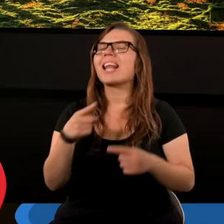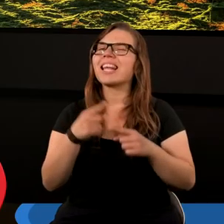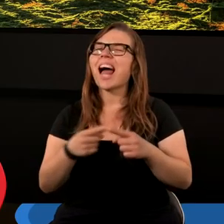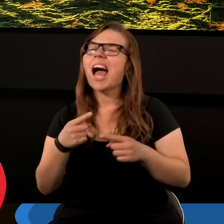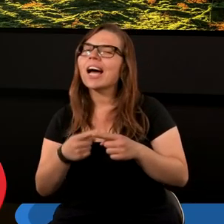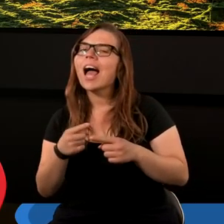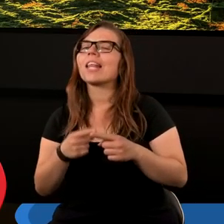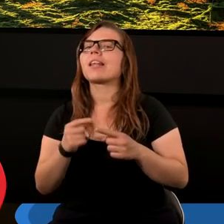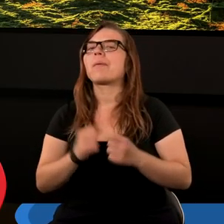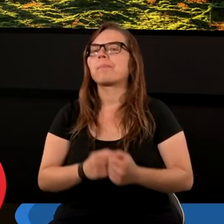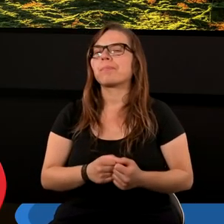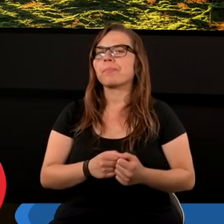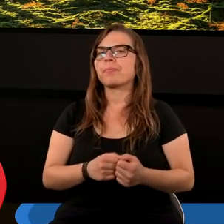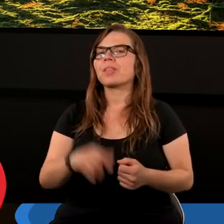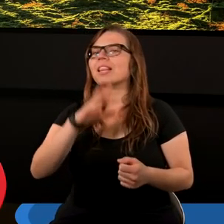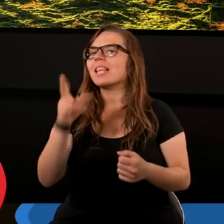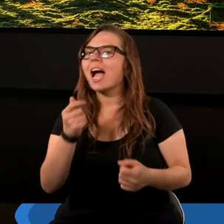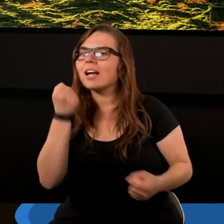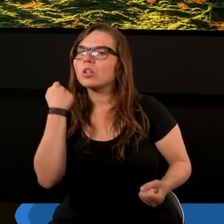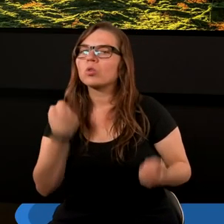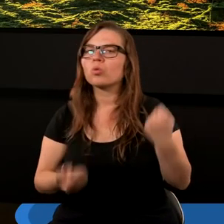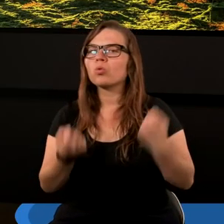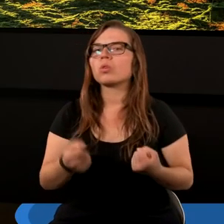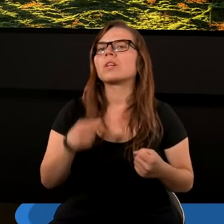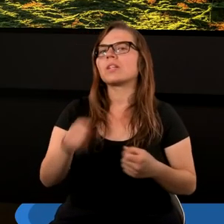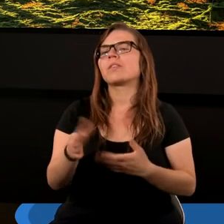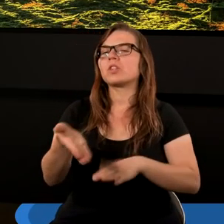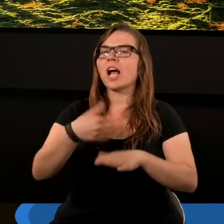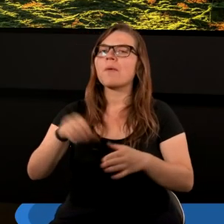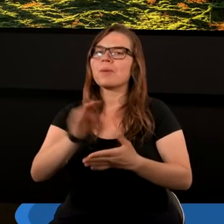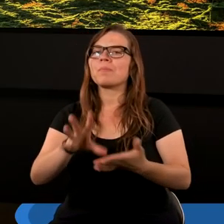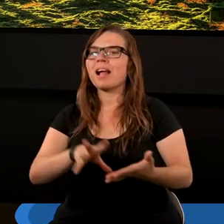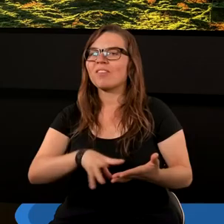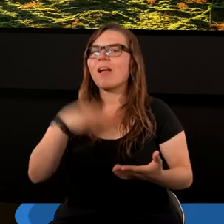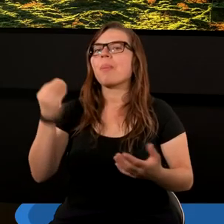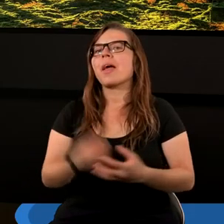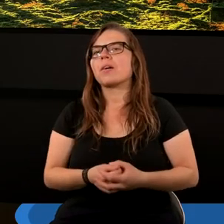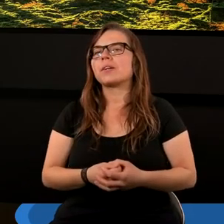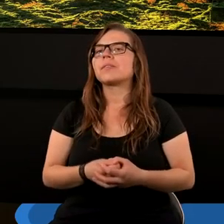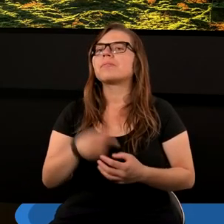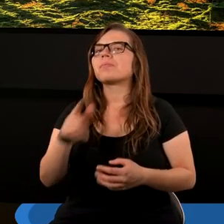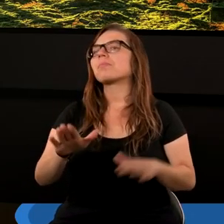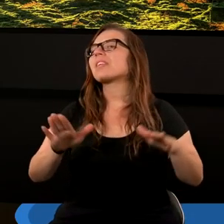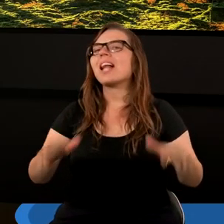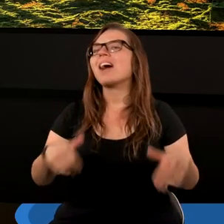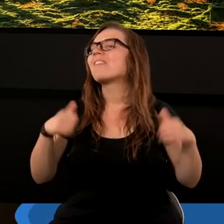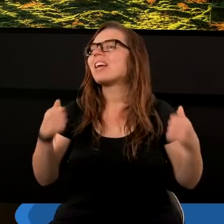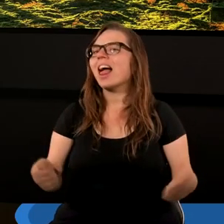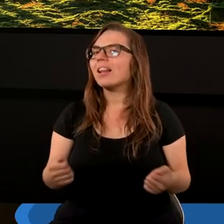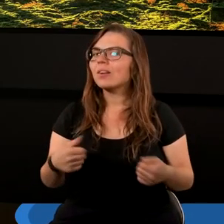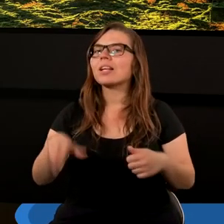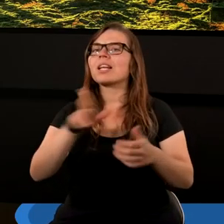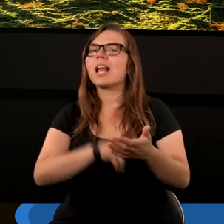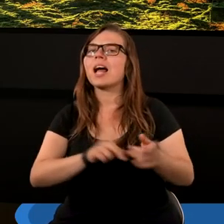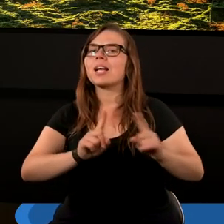zarazem najtrudniejszych części Pisma Świętego, ze względu na